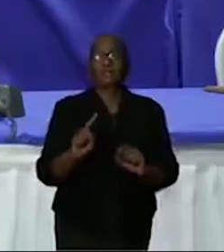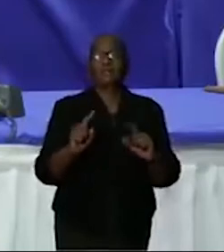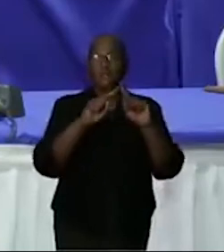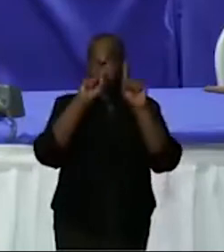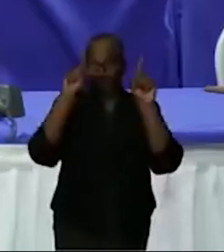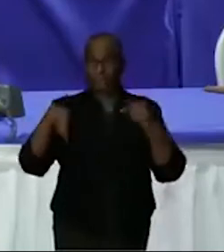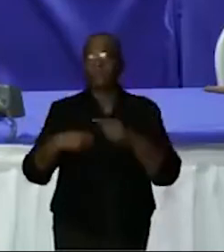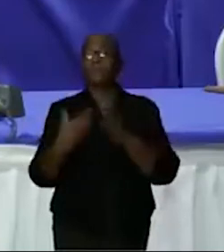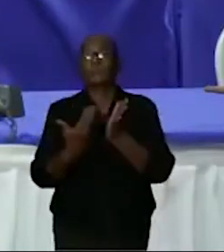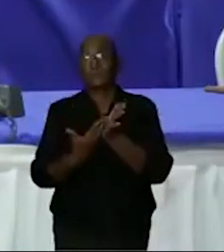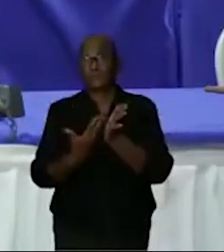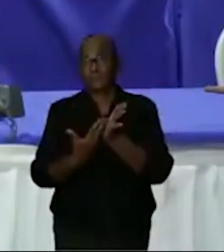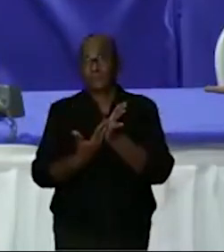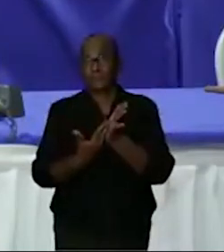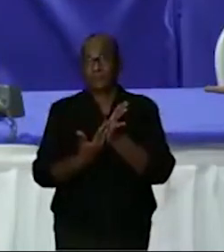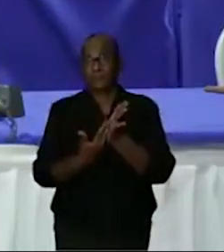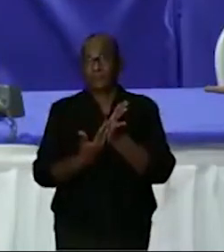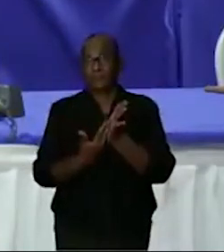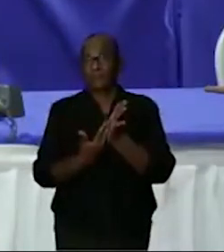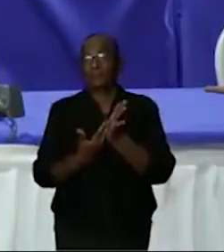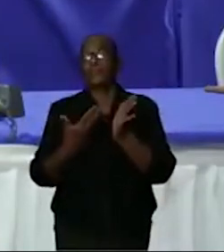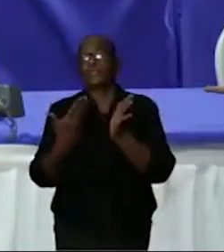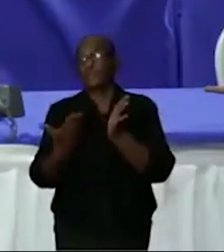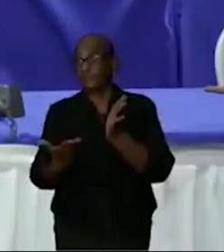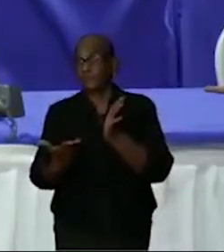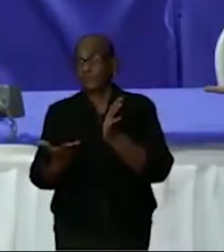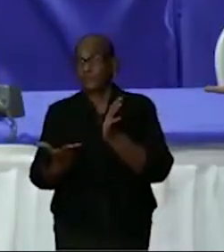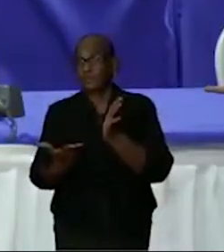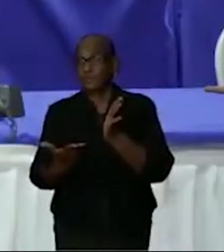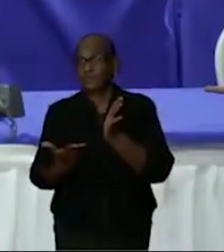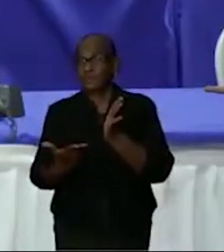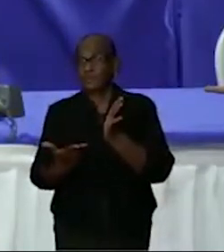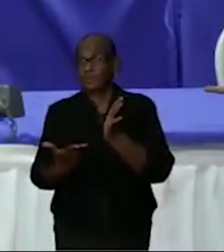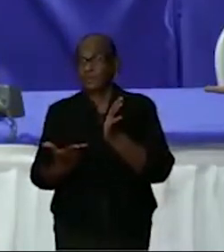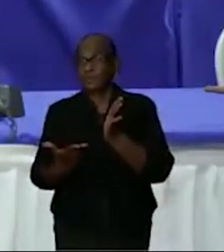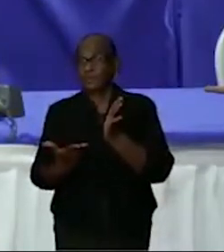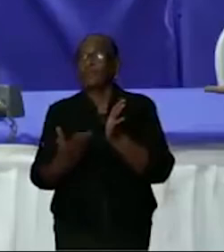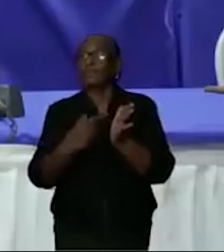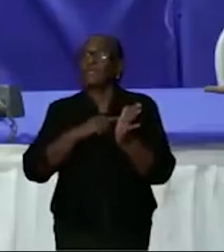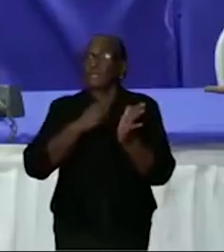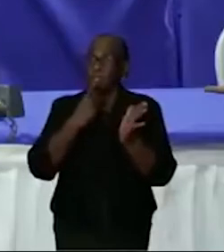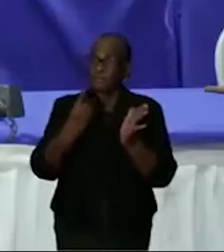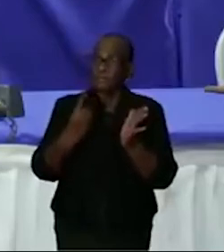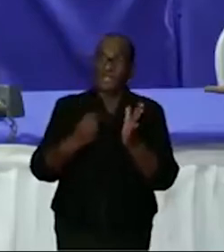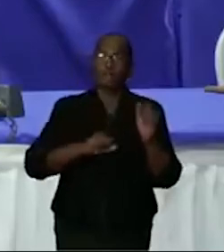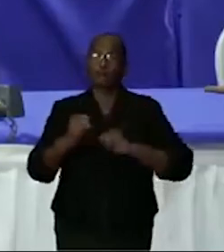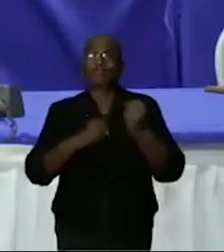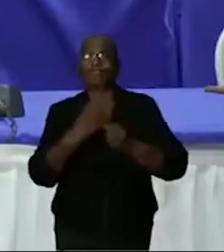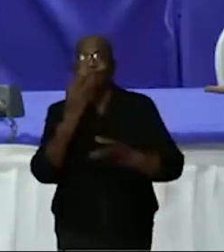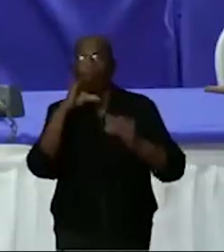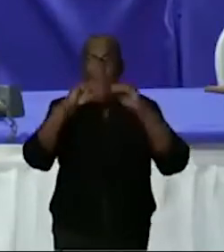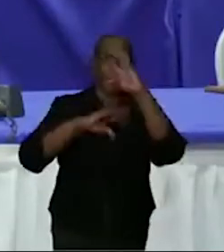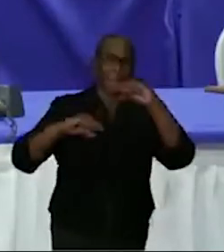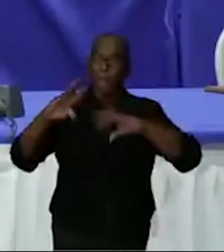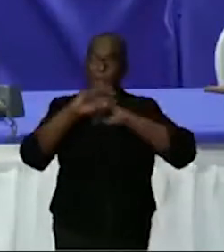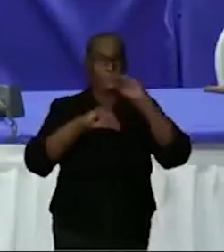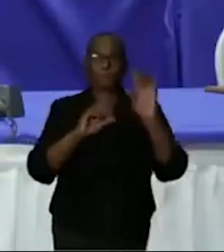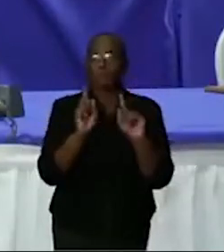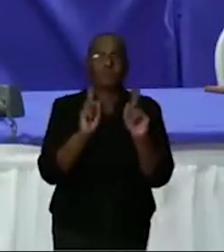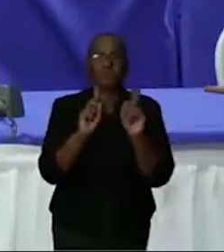brengen en reguleren. Zodat er geen, ik zal het zo zeggen, geen djugu djugu ontstaat